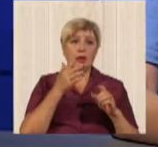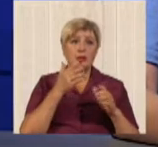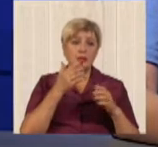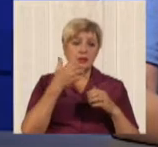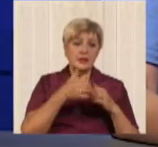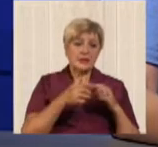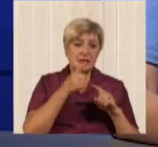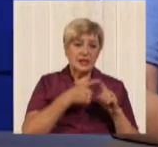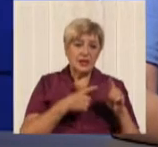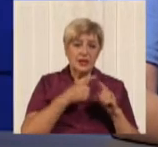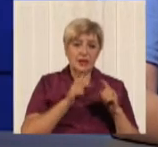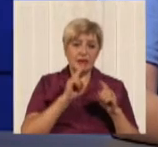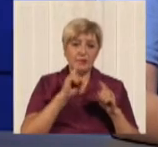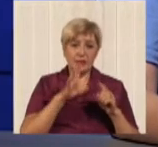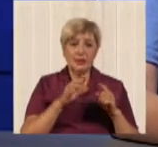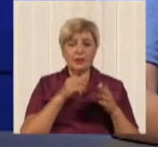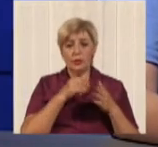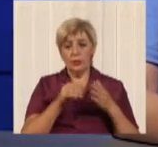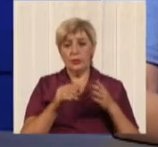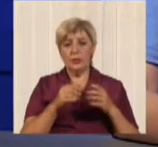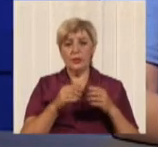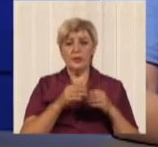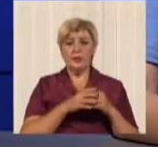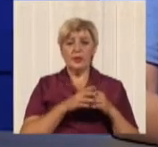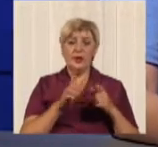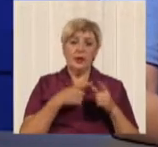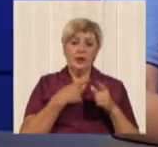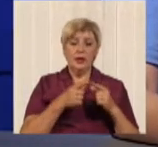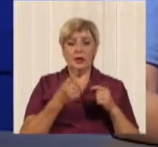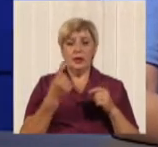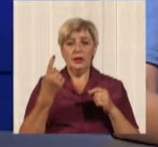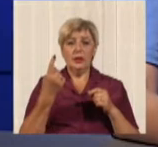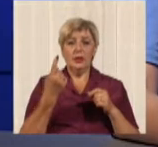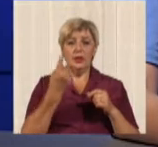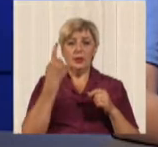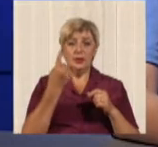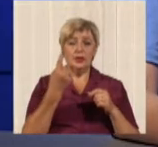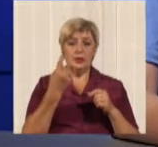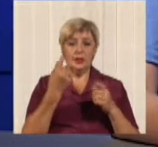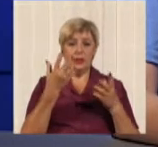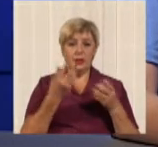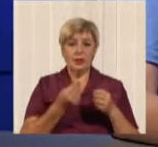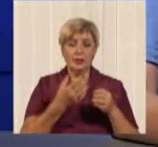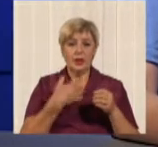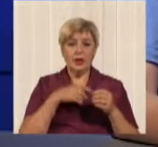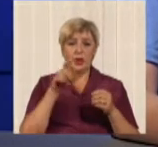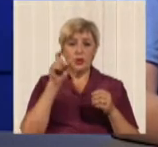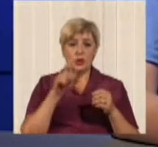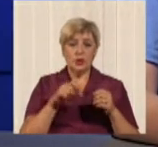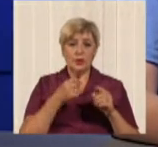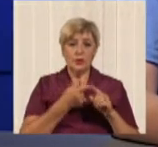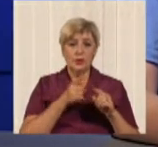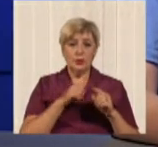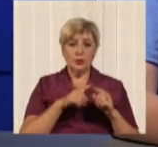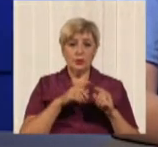месяца проїзни, либо ежедневні. Но проблема самая большая с ежедневними билетами, их практически невозможно найти. Тот, который выезжает в троллейбусе и